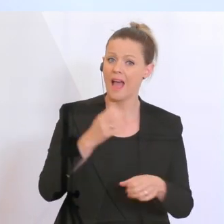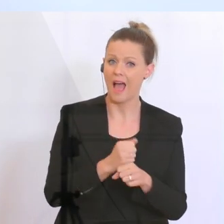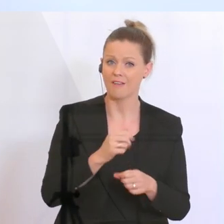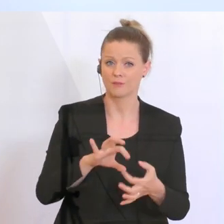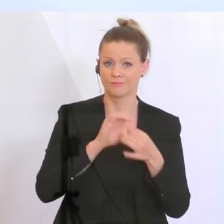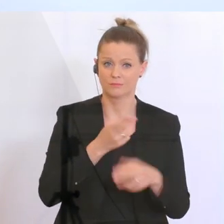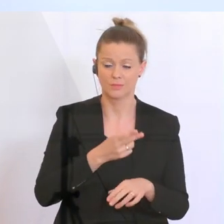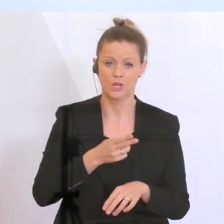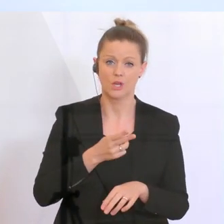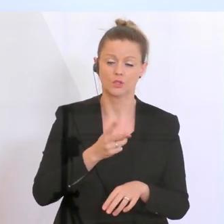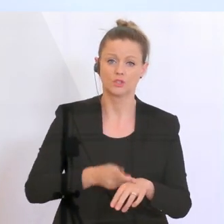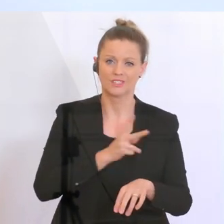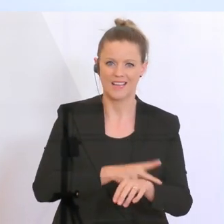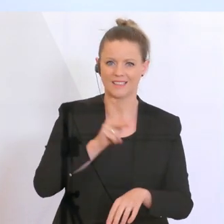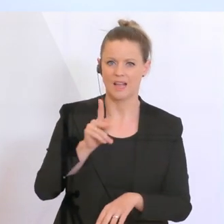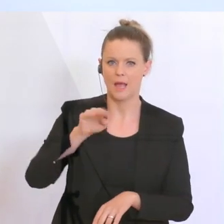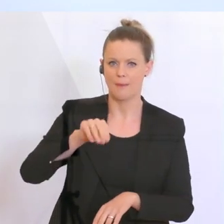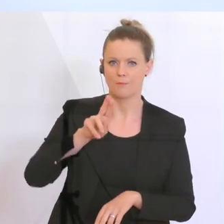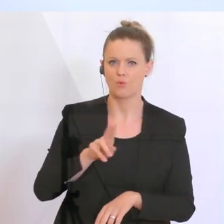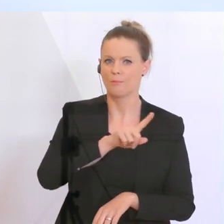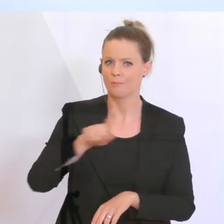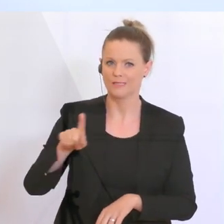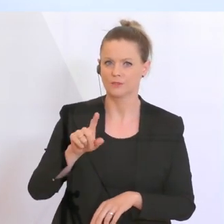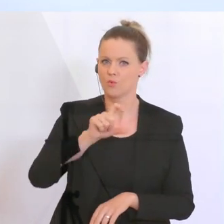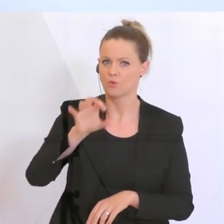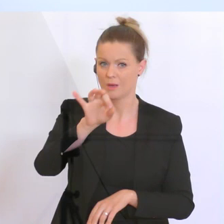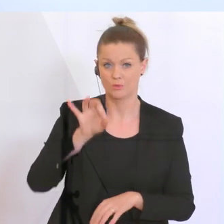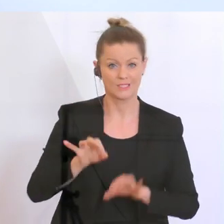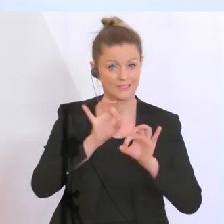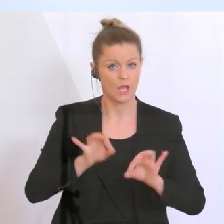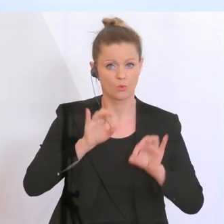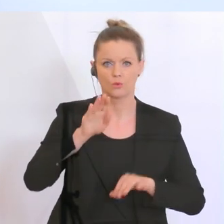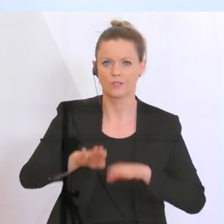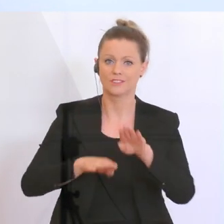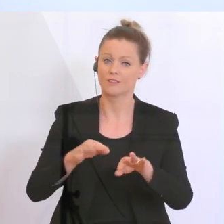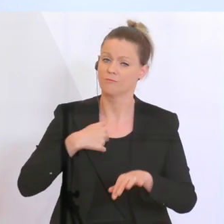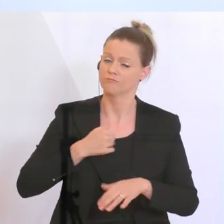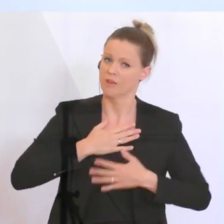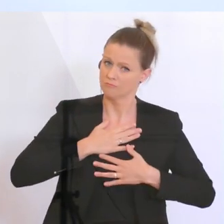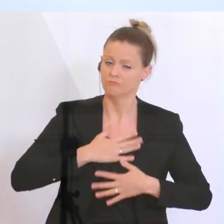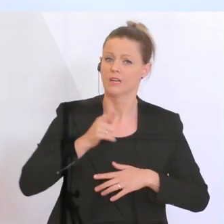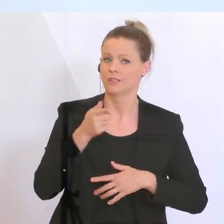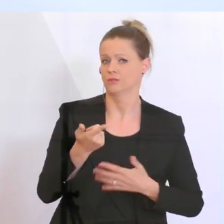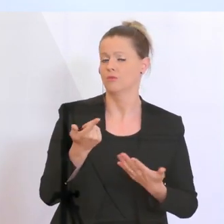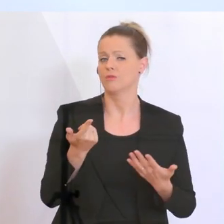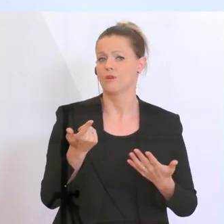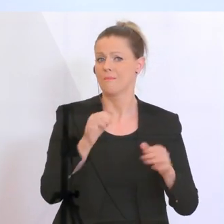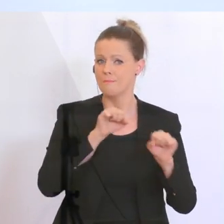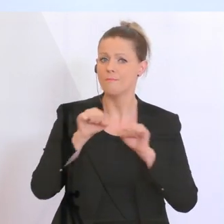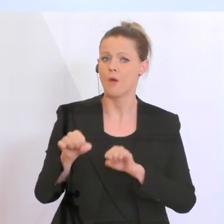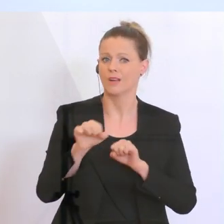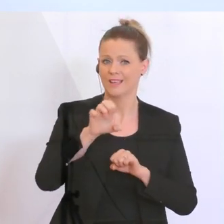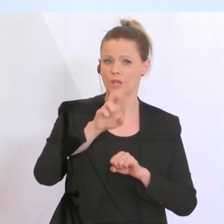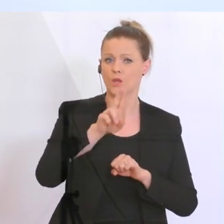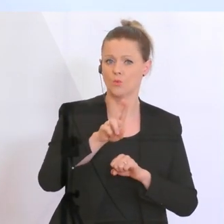für KMUs von bis zu 100% ist ein guter Schritt und ich begrüße diese Möglichkeit ausdrücklich, die uns auch die Europäische